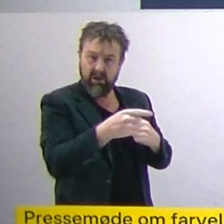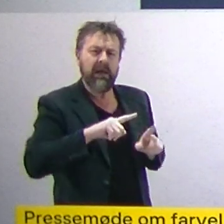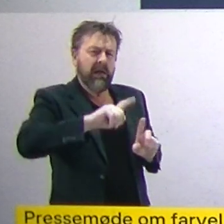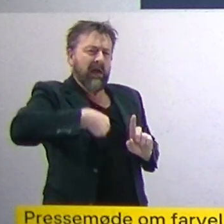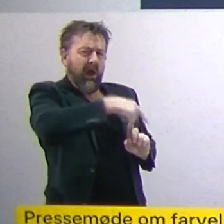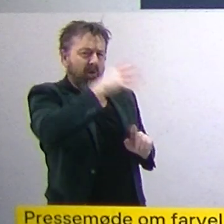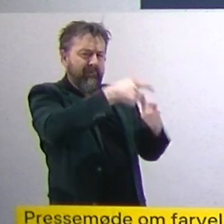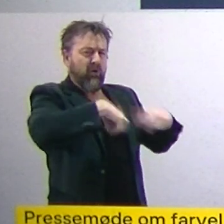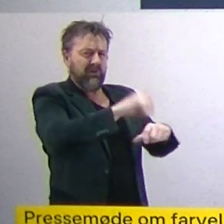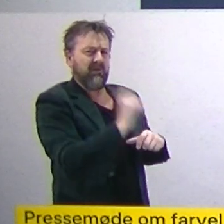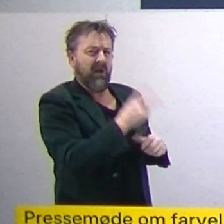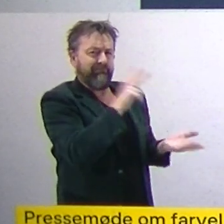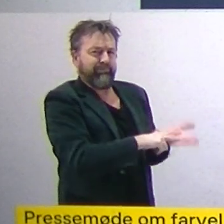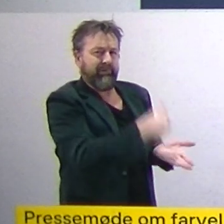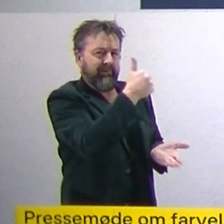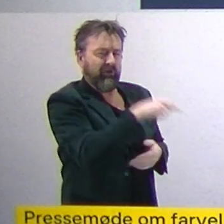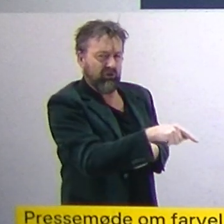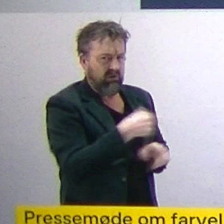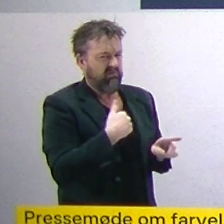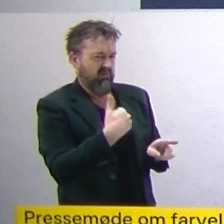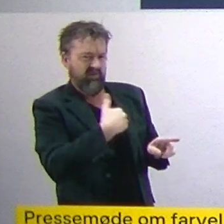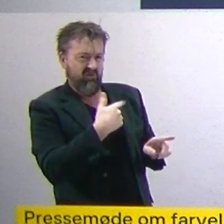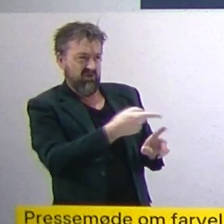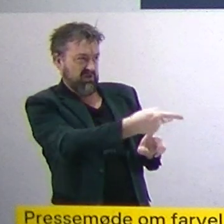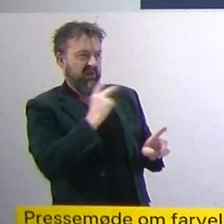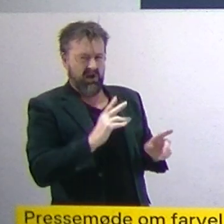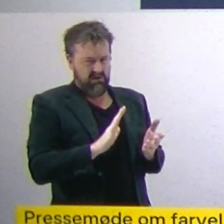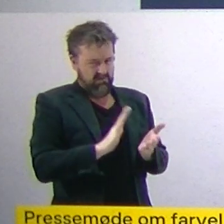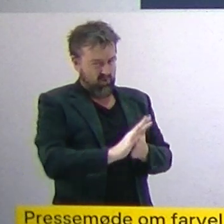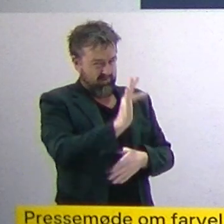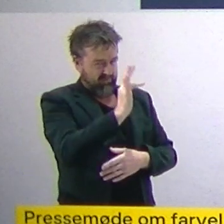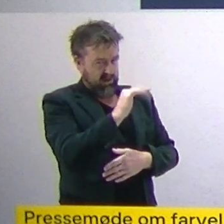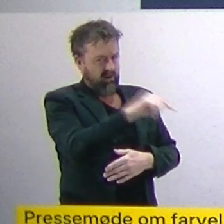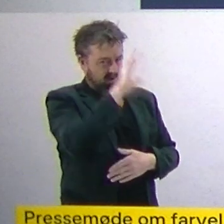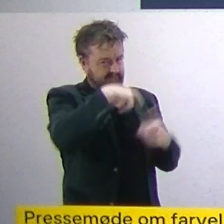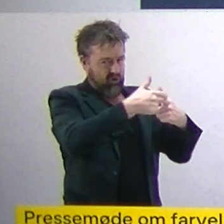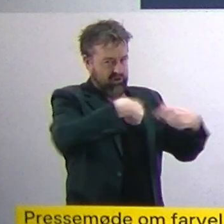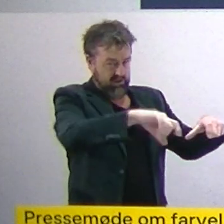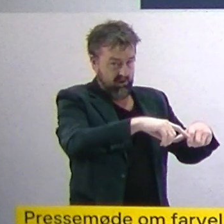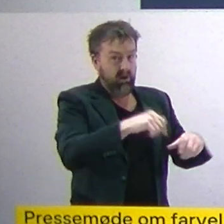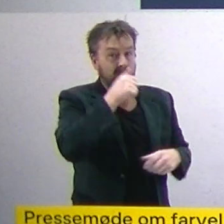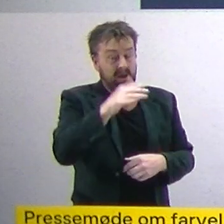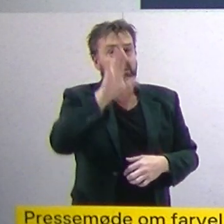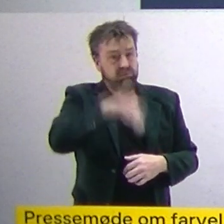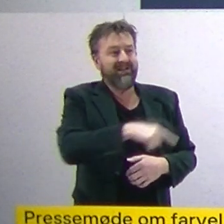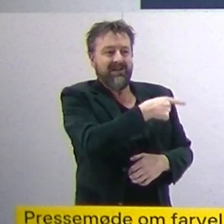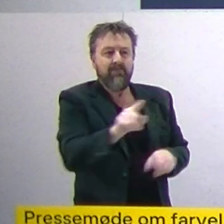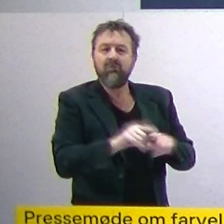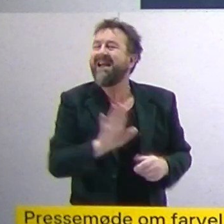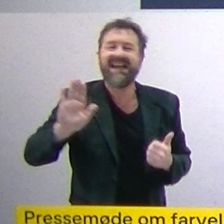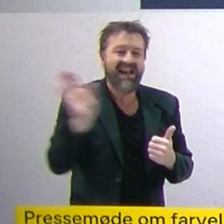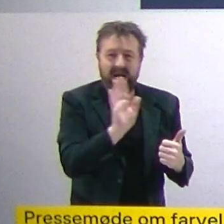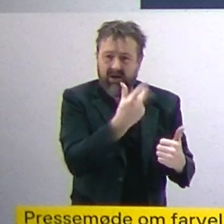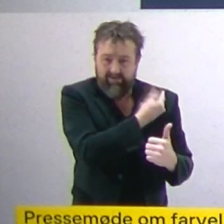det afvælger jeg stadig et svar på på fredag fra Folketinget. Det vil primært gælde for ikke-vaccineret og ikke